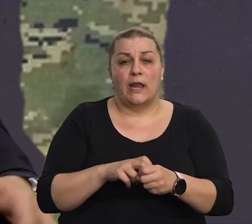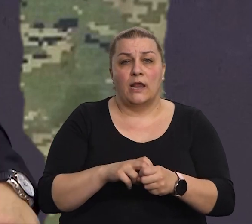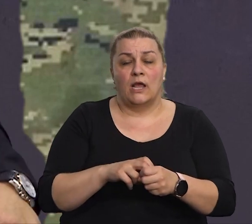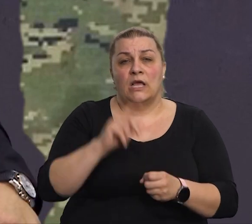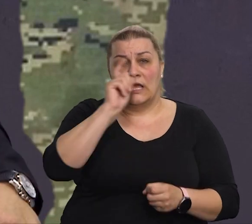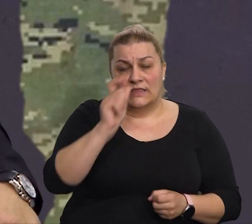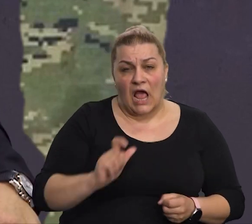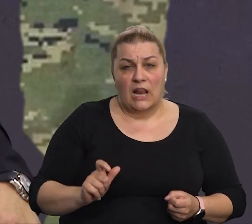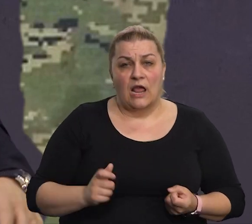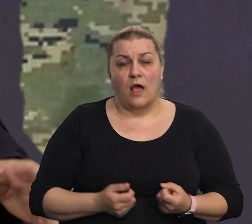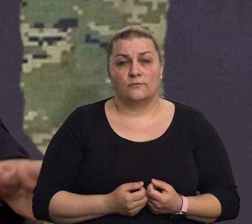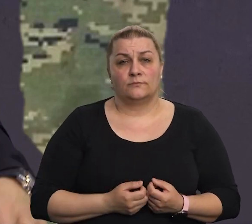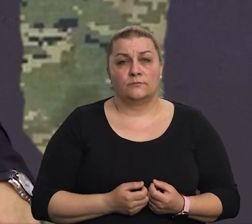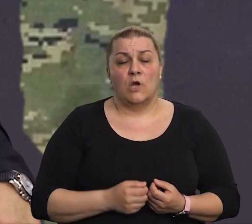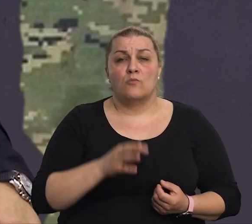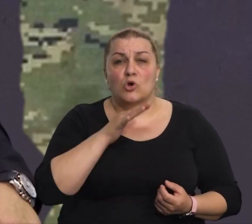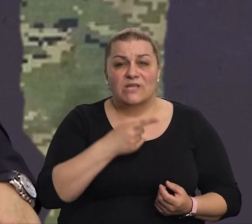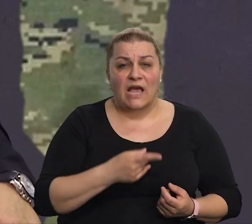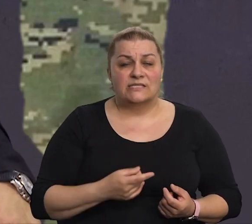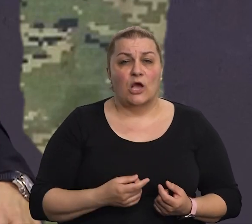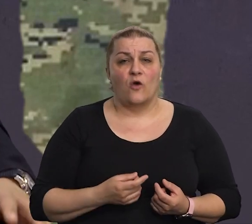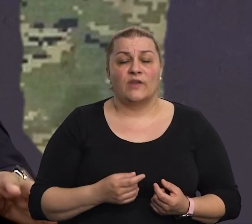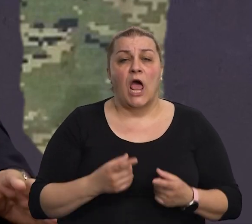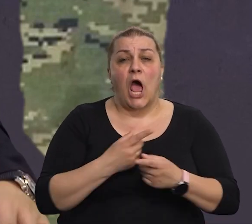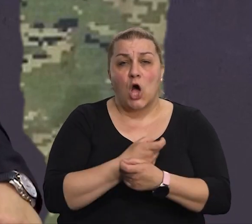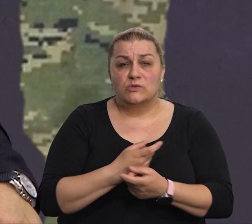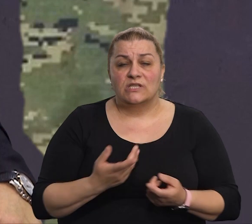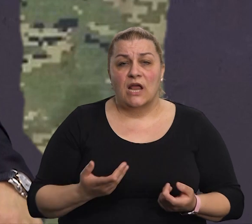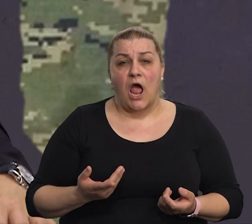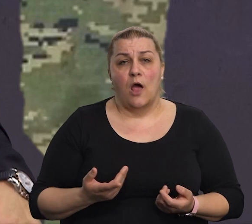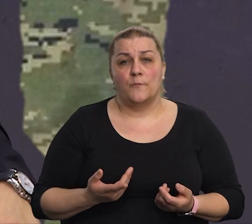Italija, Bosna, Hercegovina, Austrija,